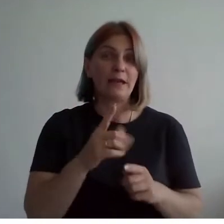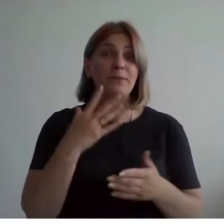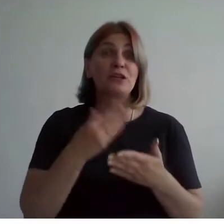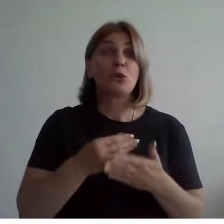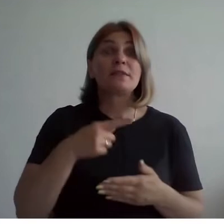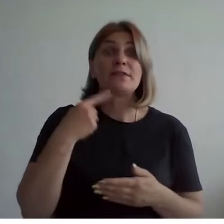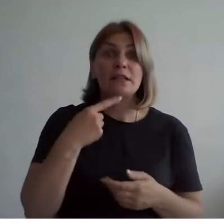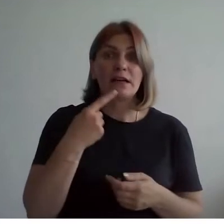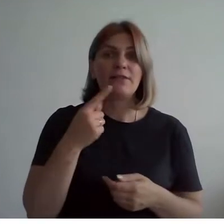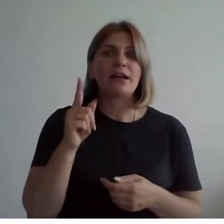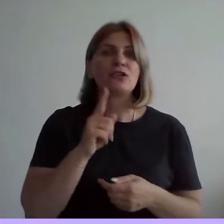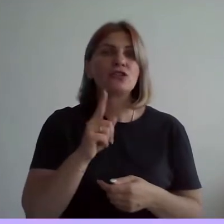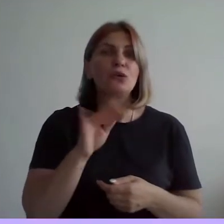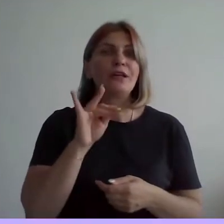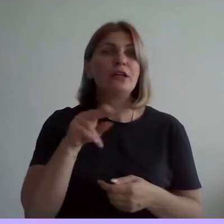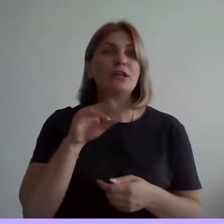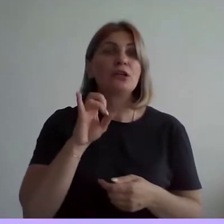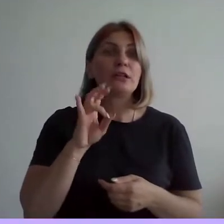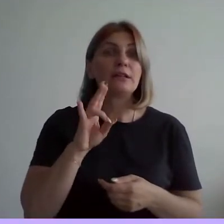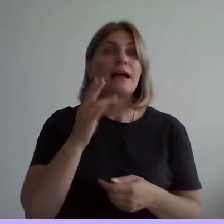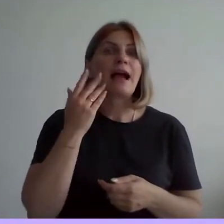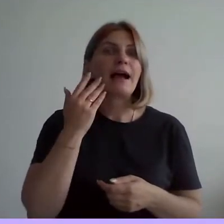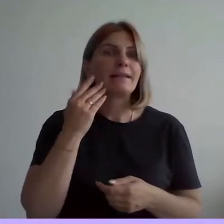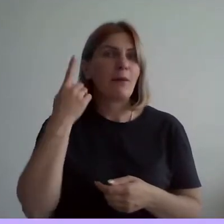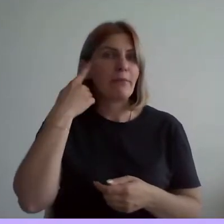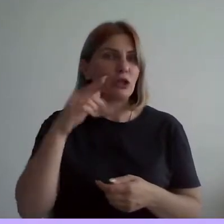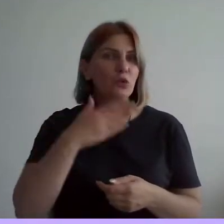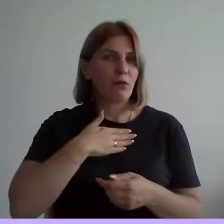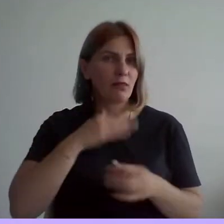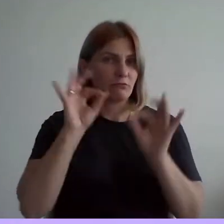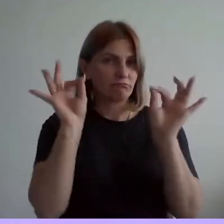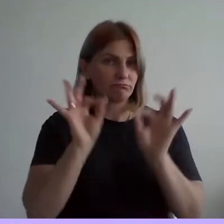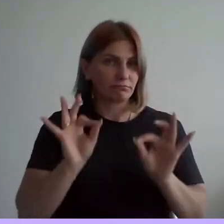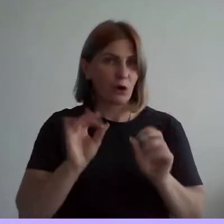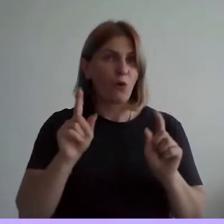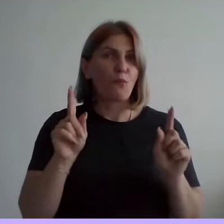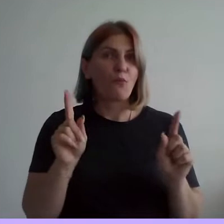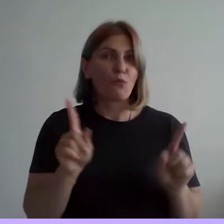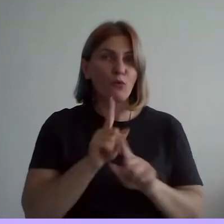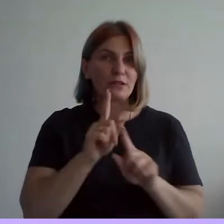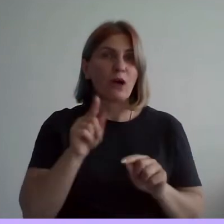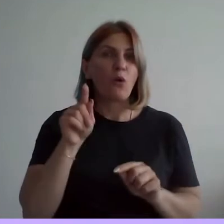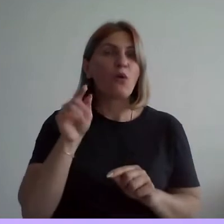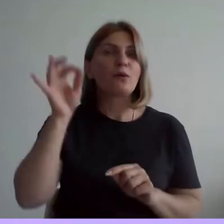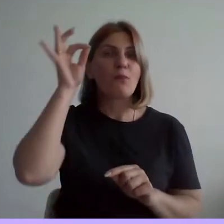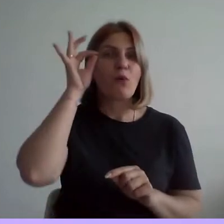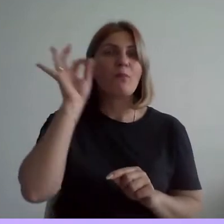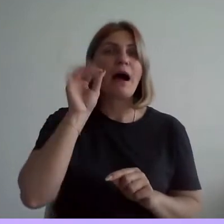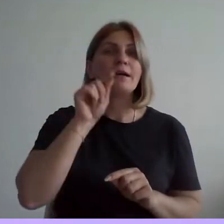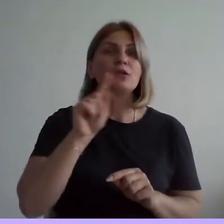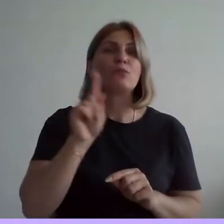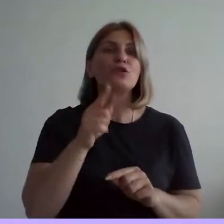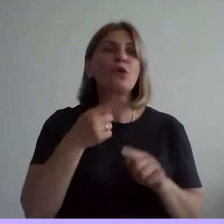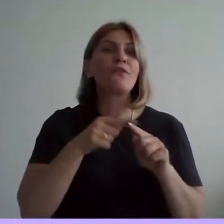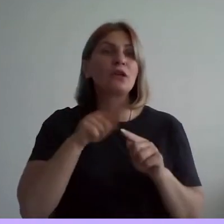о том, что Эйден, когда придумывал реконструкцию нашего музея, он, естественно, помнил о том, что в этом музее